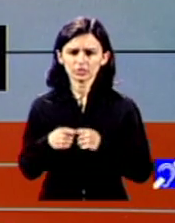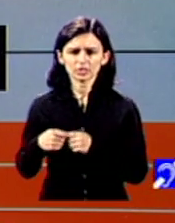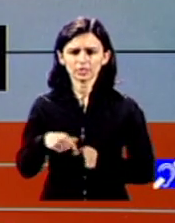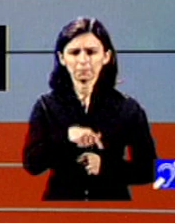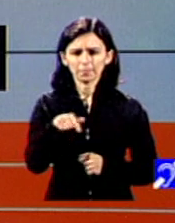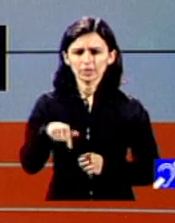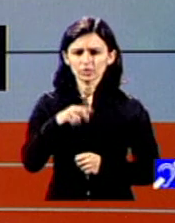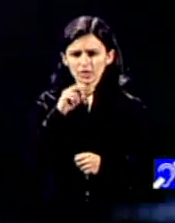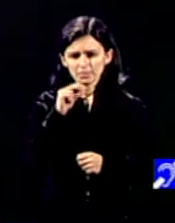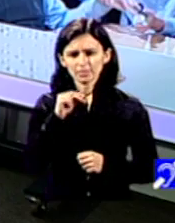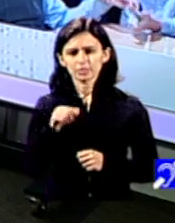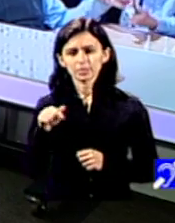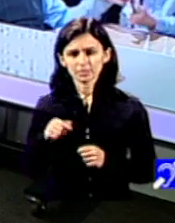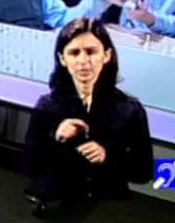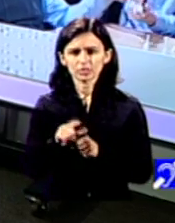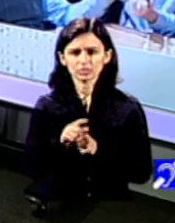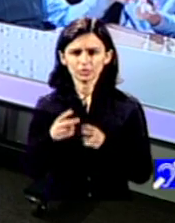mai abordat acest aspect extrem de important